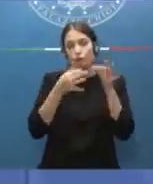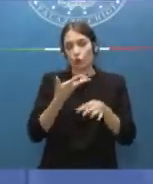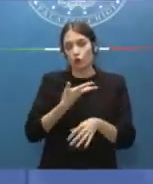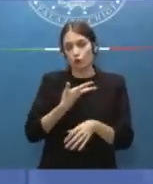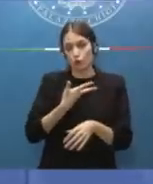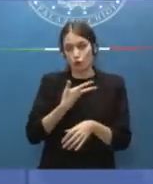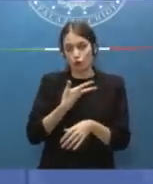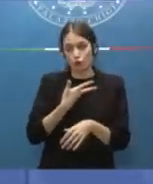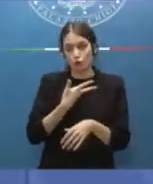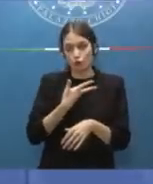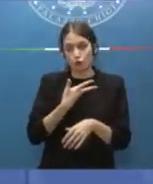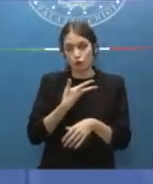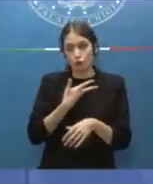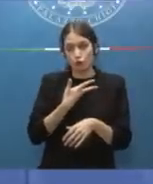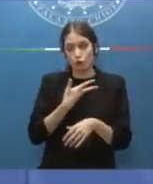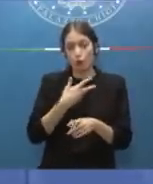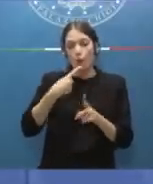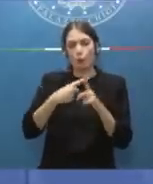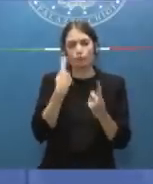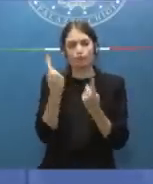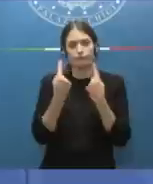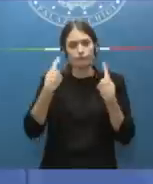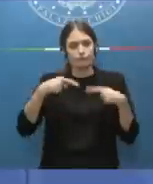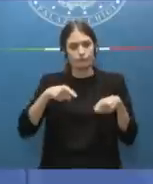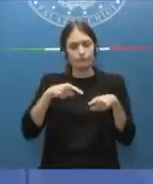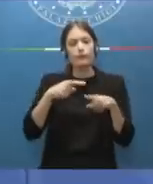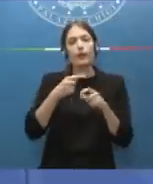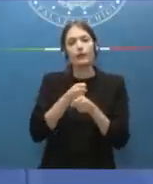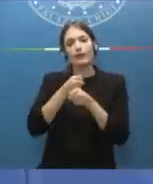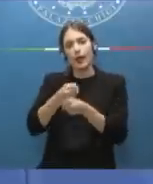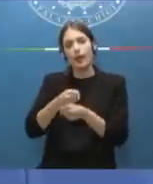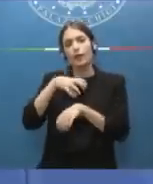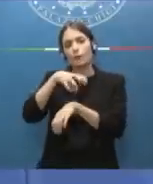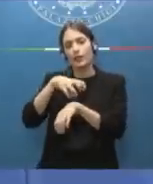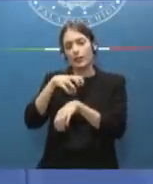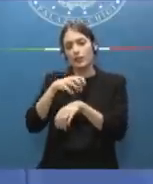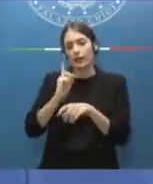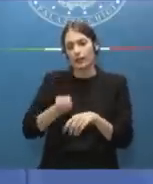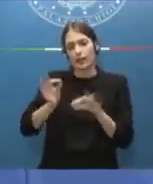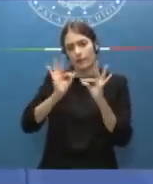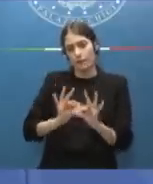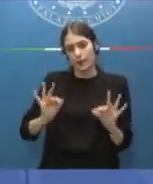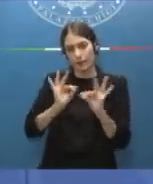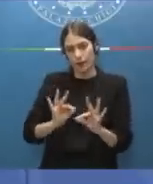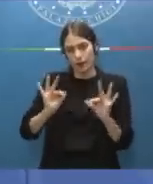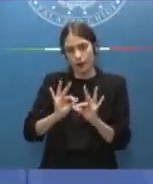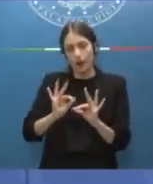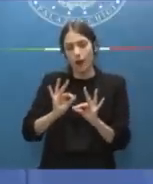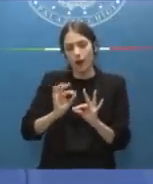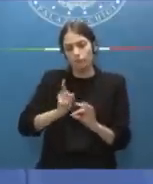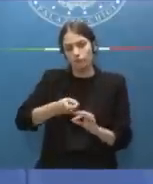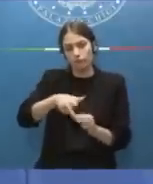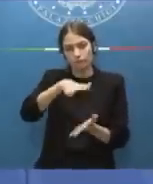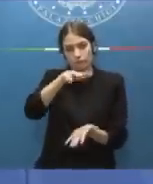contestualmente anche la definizione delle deleghe dei Ministeri che sono in preparazione e che verranno approvate